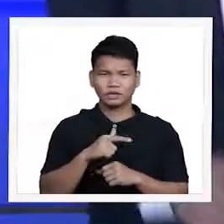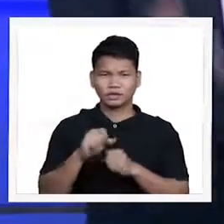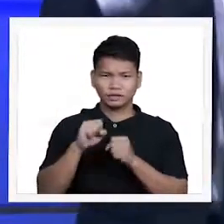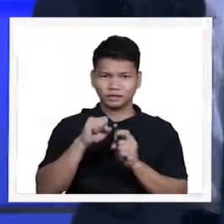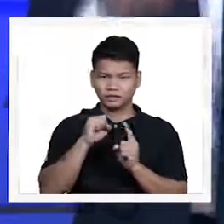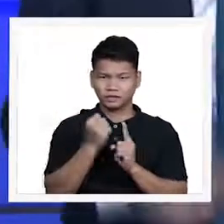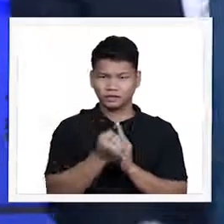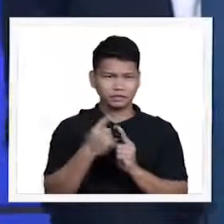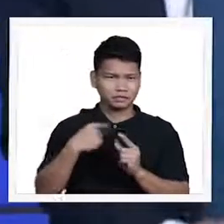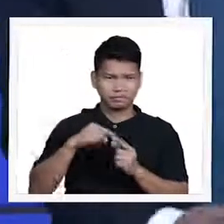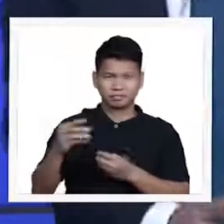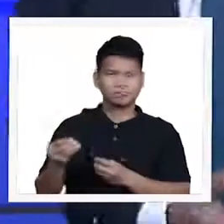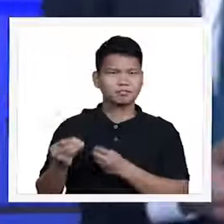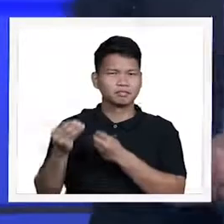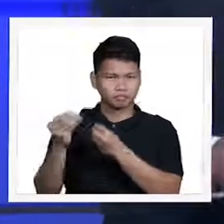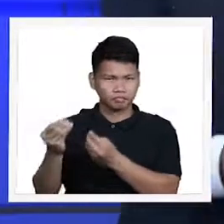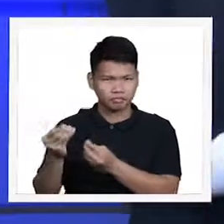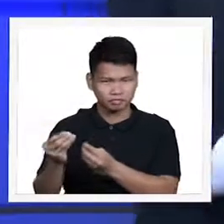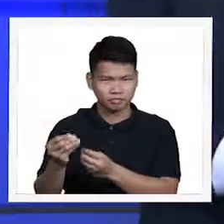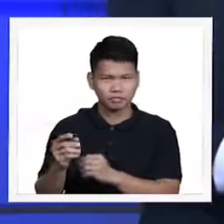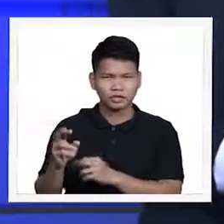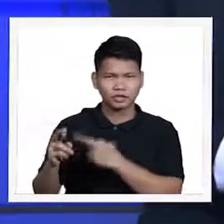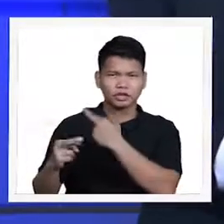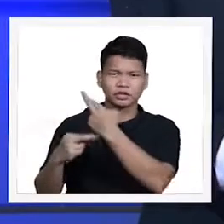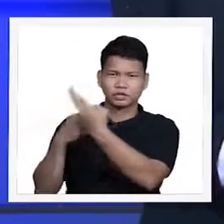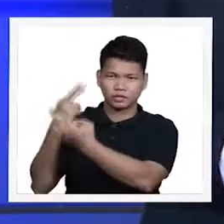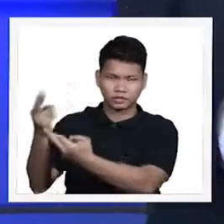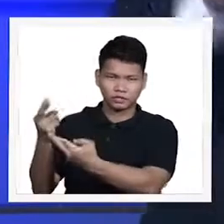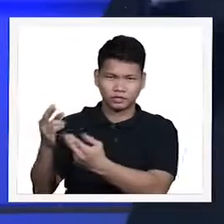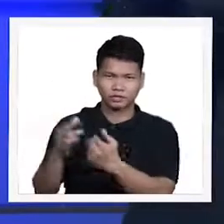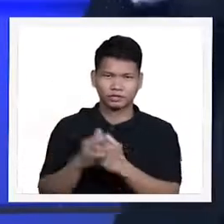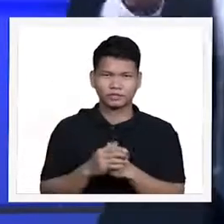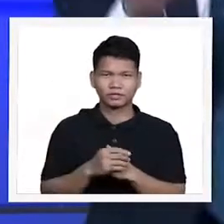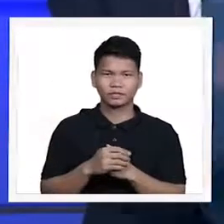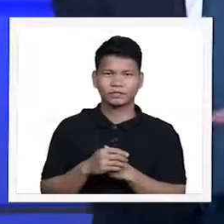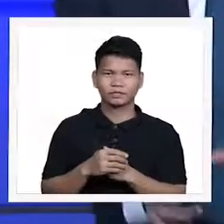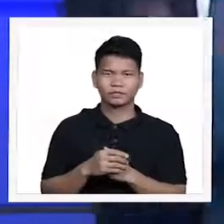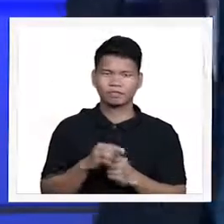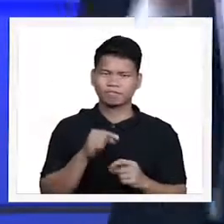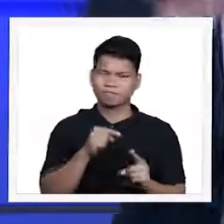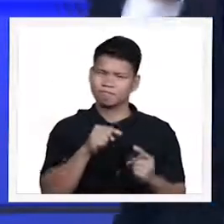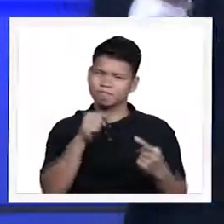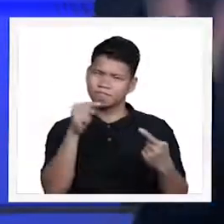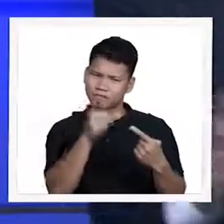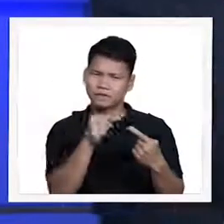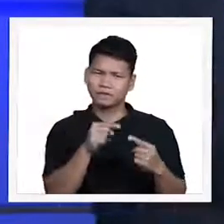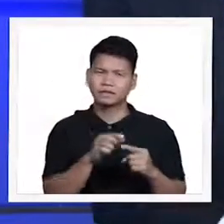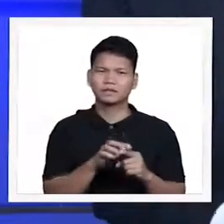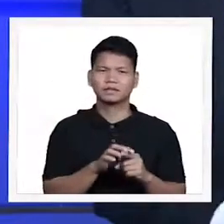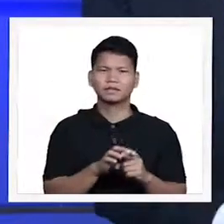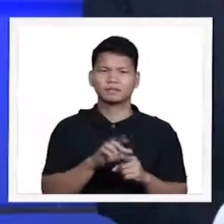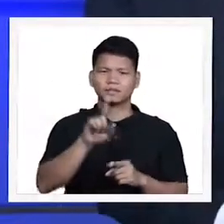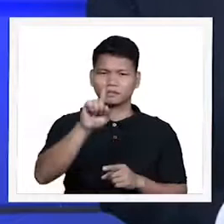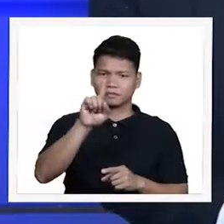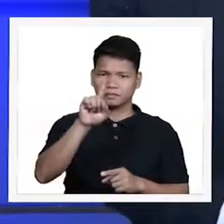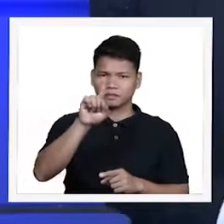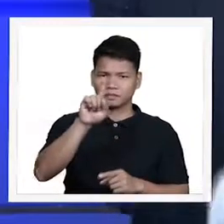to return to him the 10% ito po ay specific 10% po